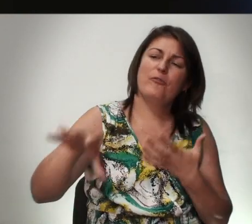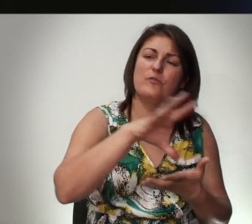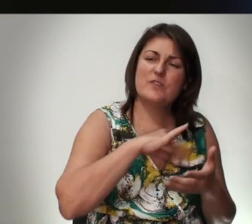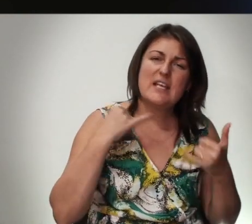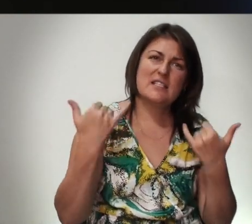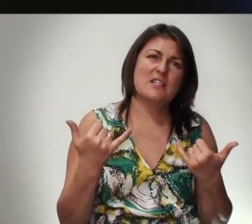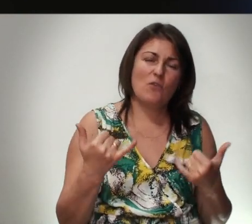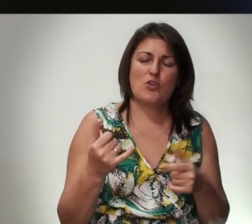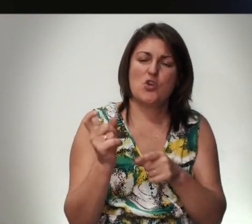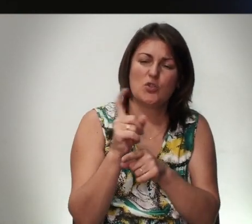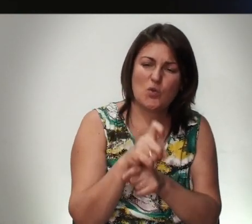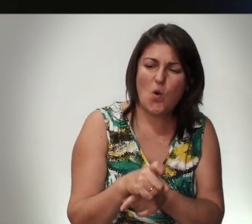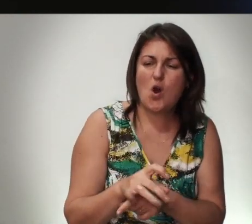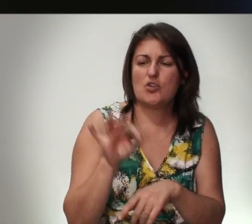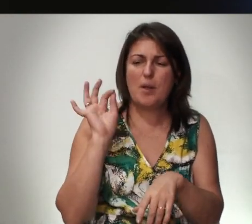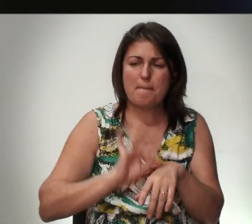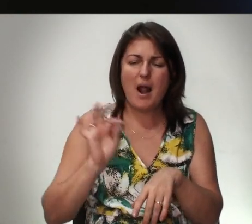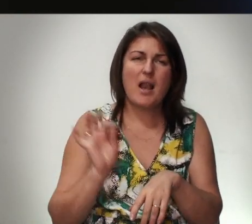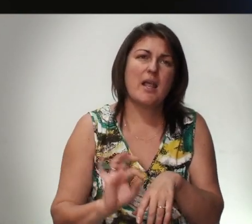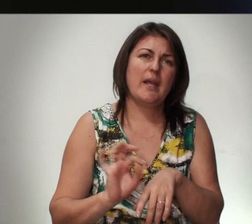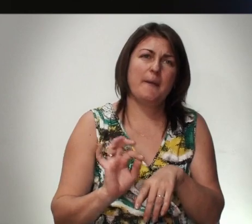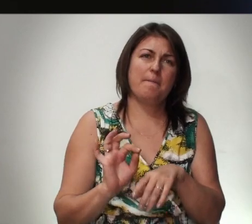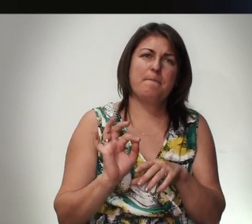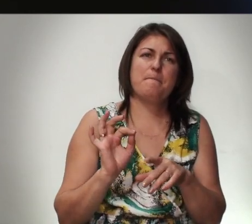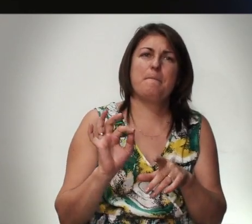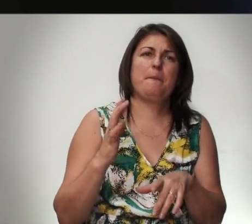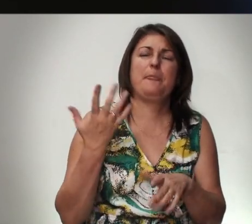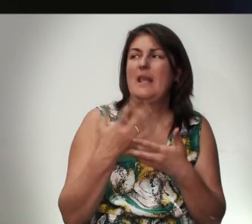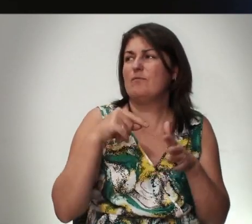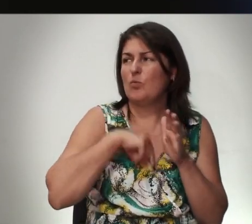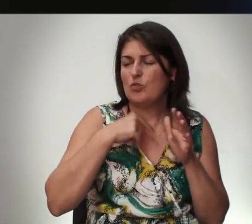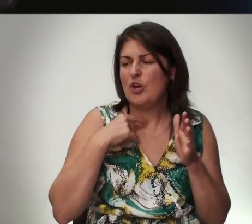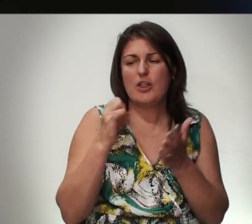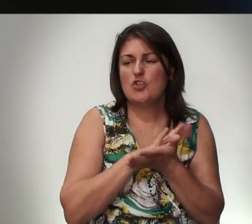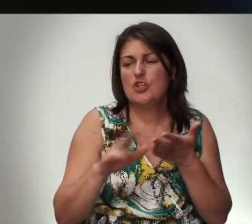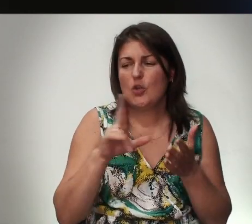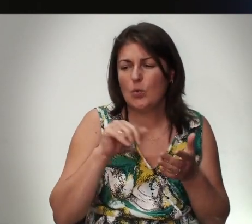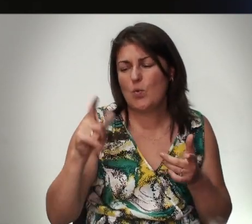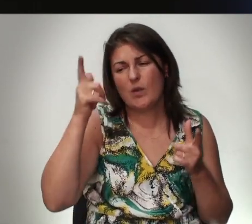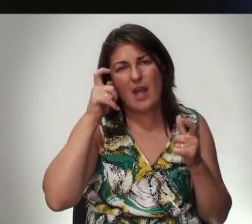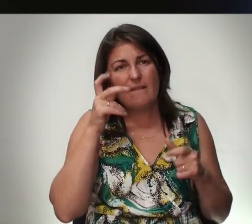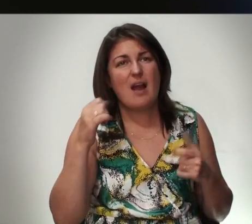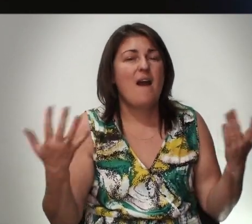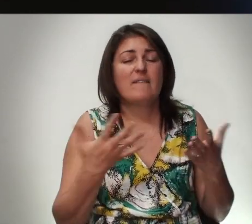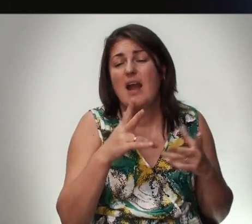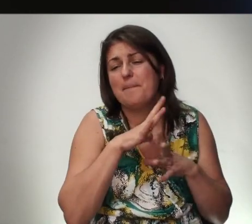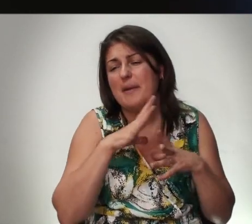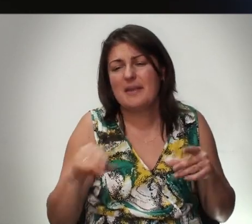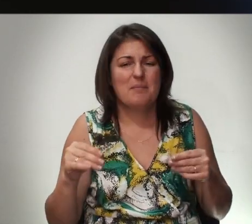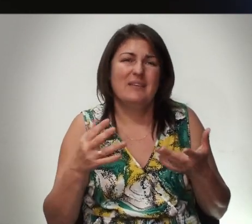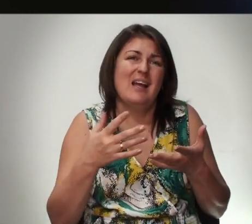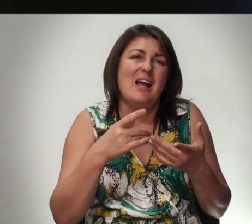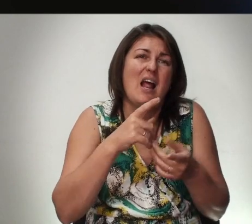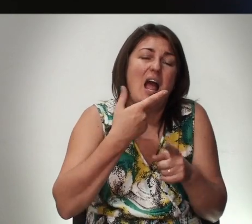Сегодня Скорченные Больные Обладаемые Дьяволом Нечистым Духом В Какие Были Скорбях